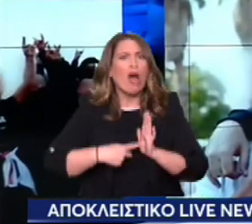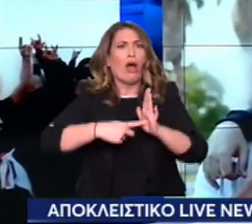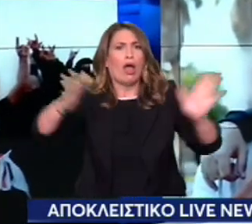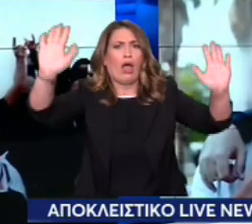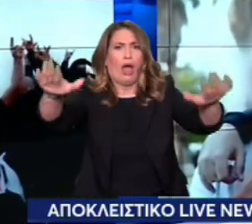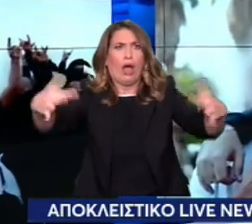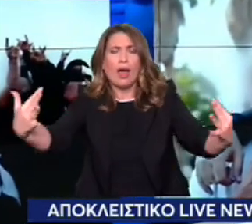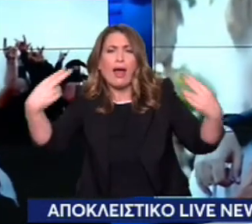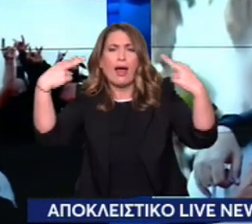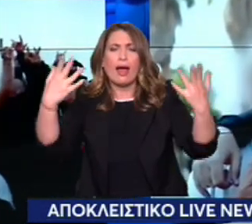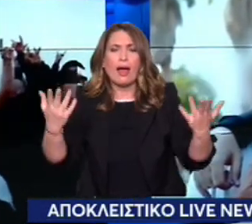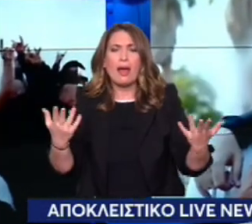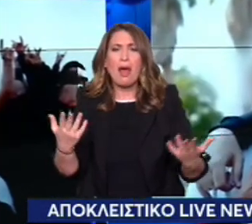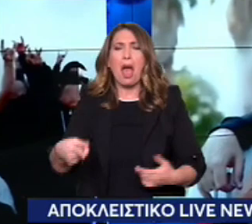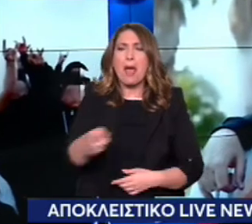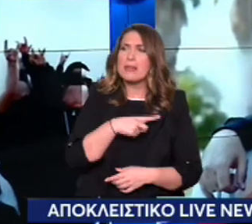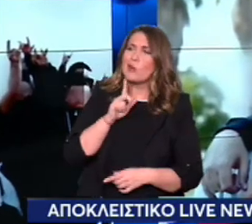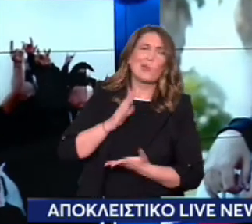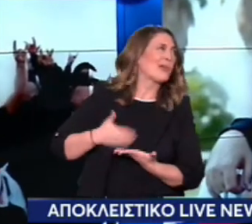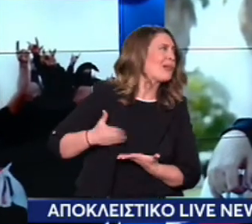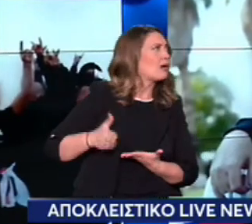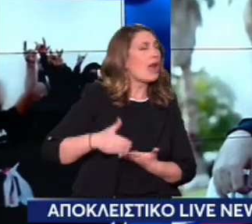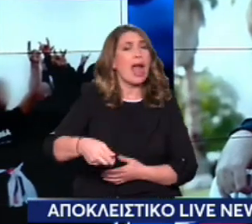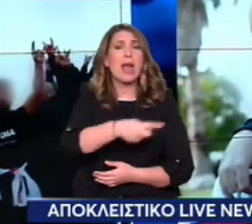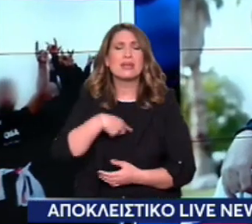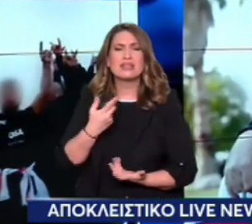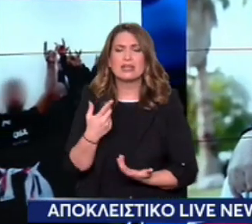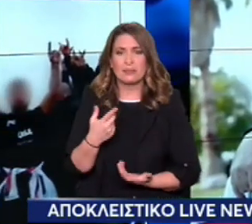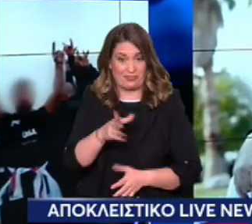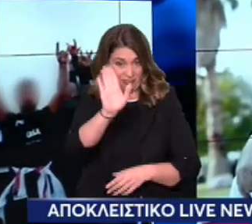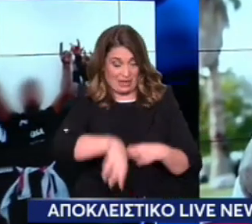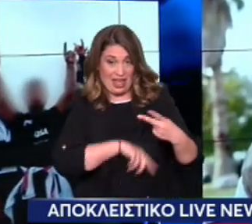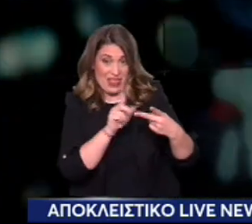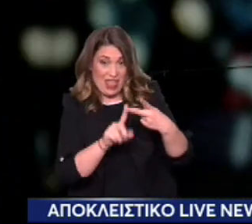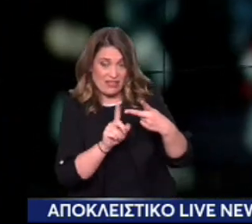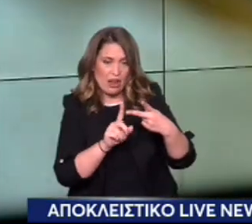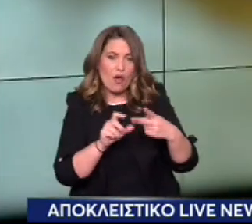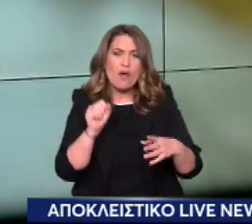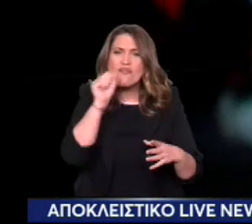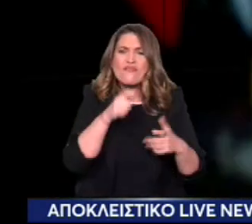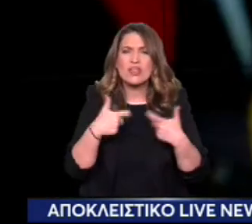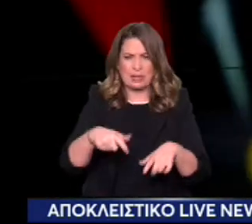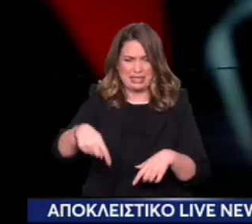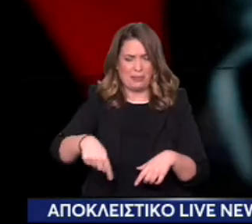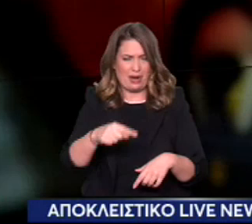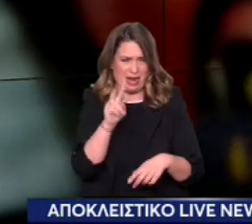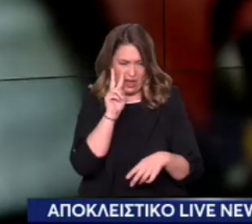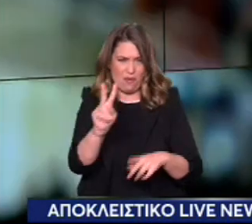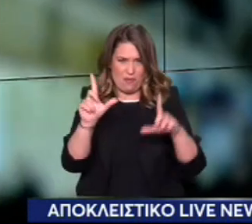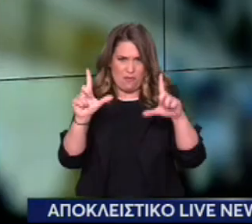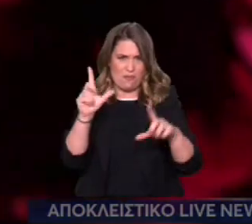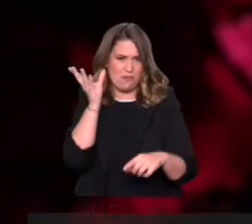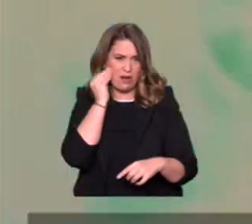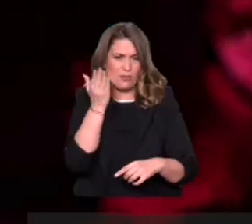Απλά εμείς είναι σαν να μην θέλουμε να το ακούσουμε. Έλατε να δούμε λίγο αυτό το δεύτερο βιντεοκλίπ που σας παρουσιάσαμε, το σημερινό. Για να το ακούσουμε και να δούμε ένα απόσπασμα.